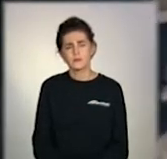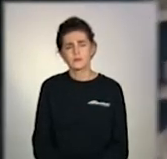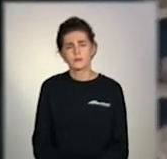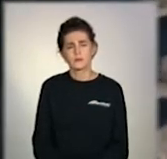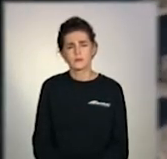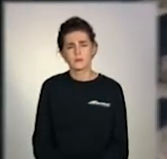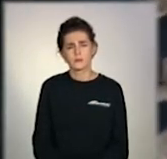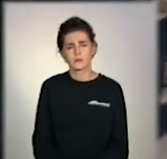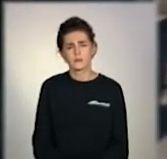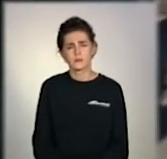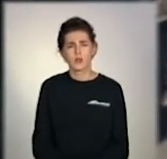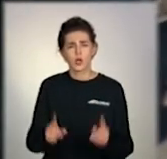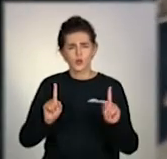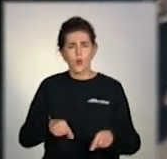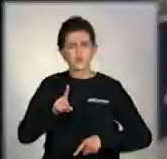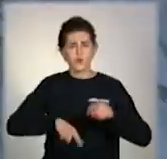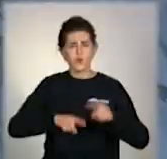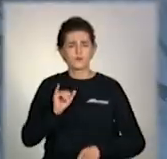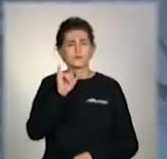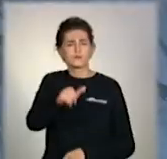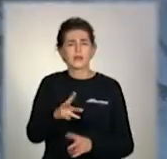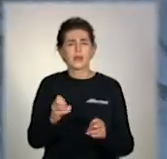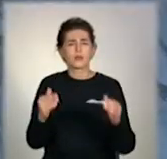Не застали ми батьків і вдома.